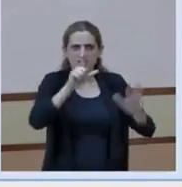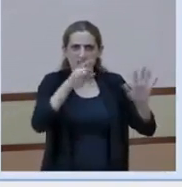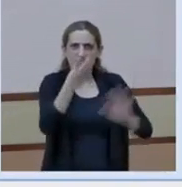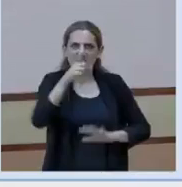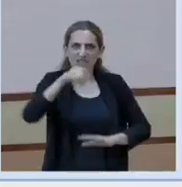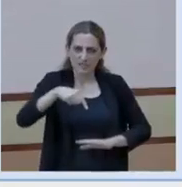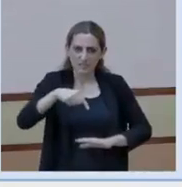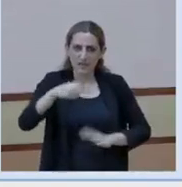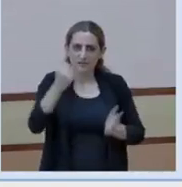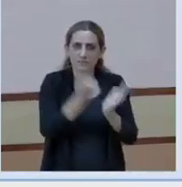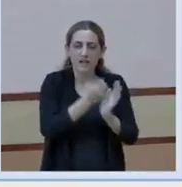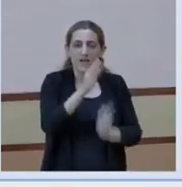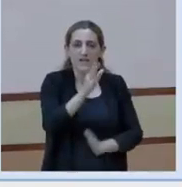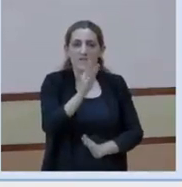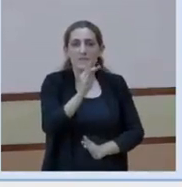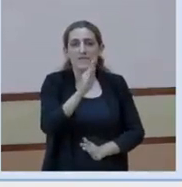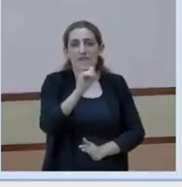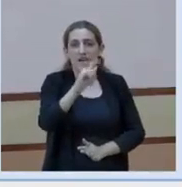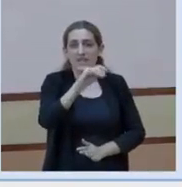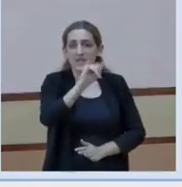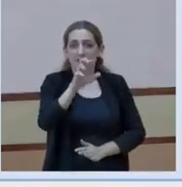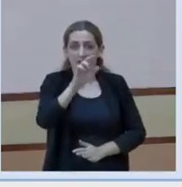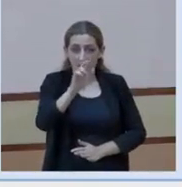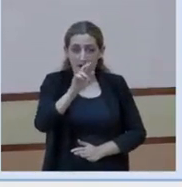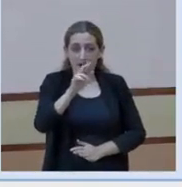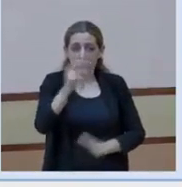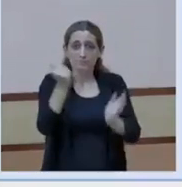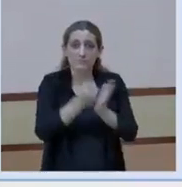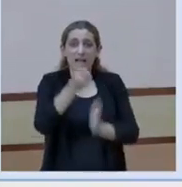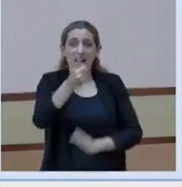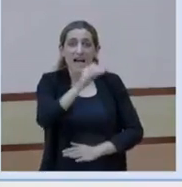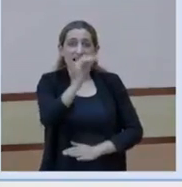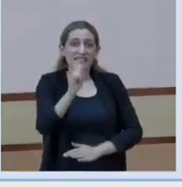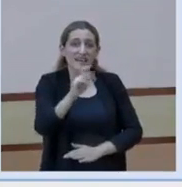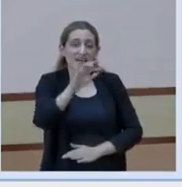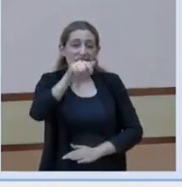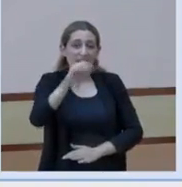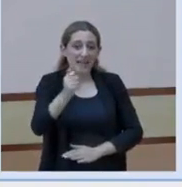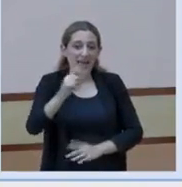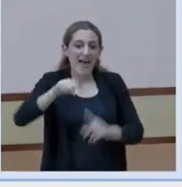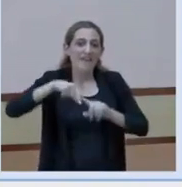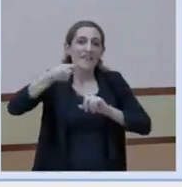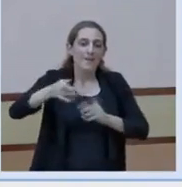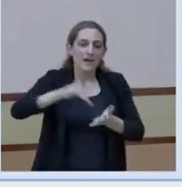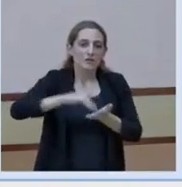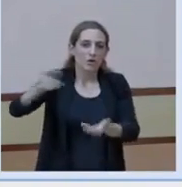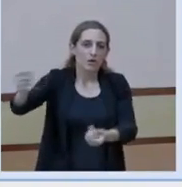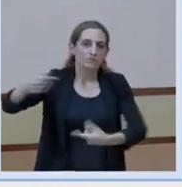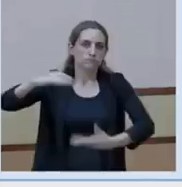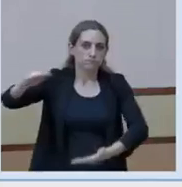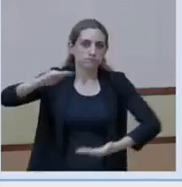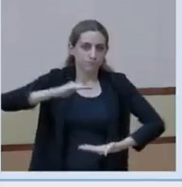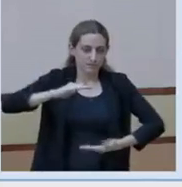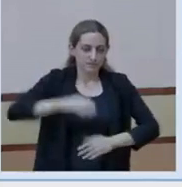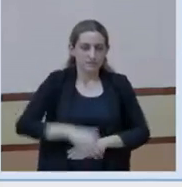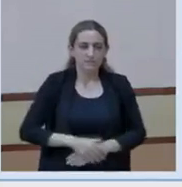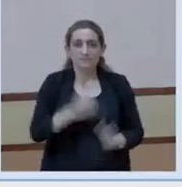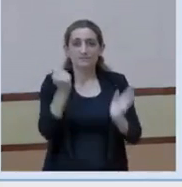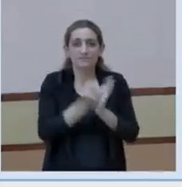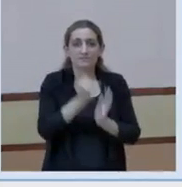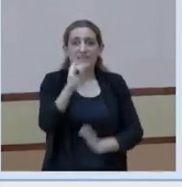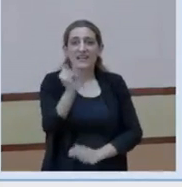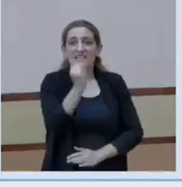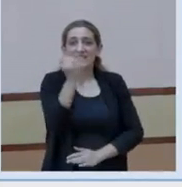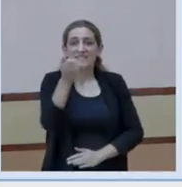Pfizer, les d'AstraZeneca, que és demà que la rebrem, les de Janssen, que veuen a la diapositiva,